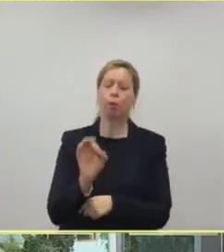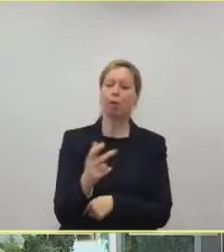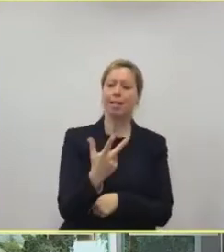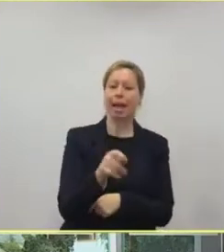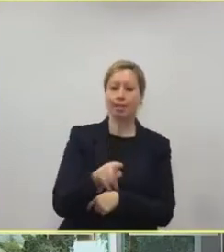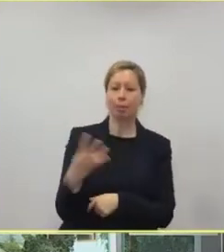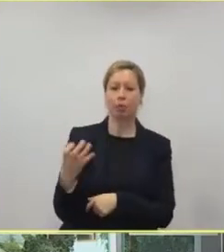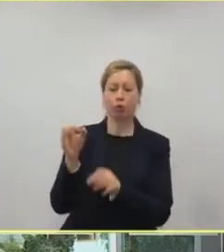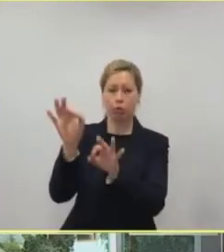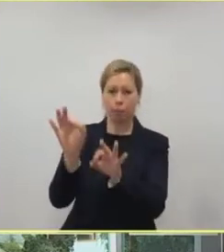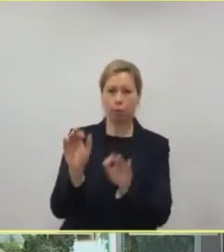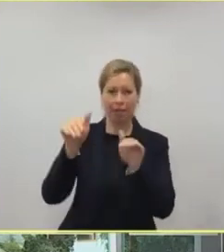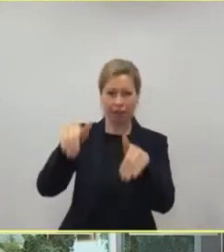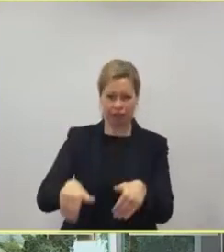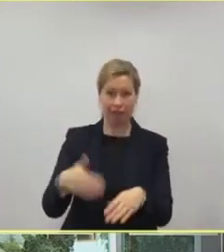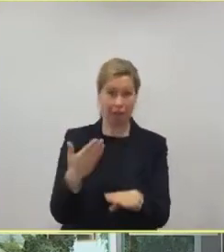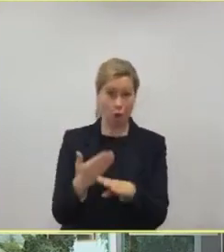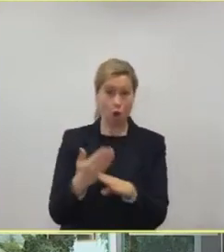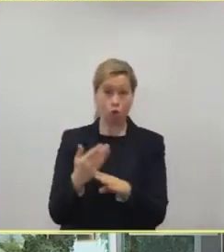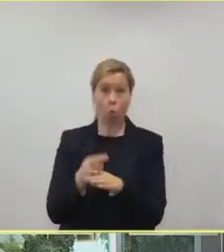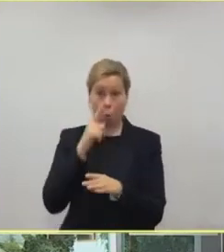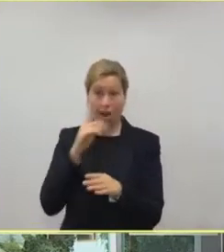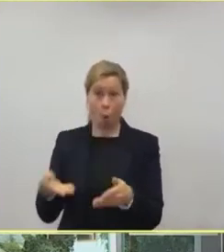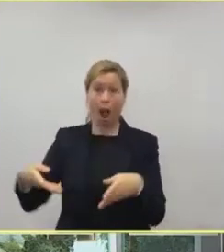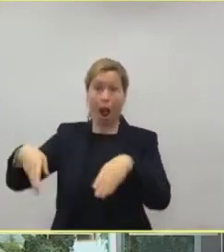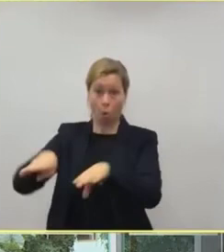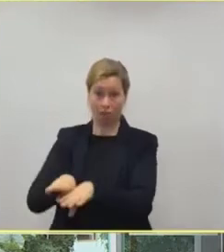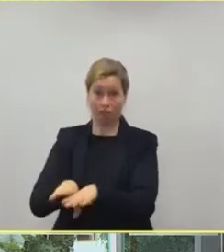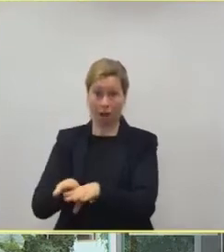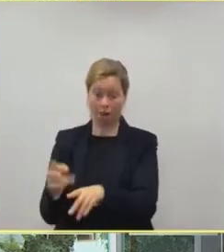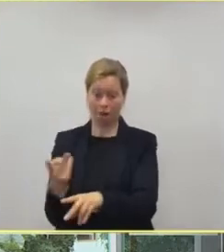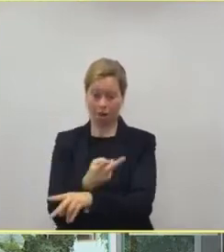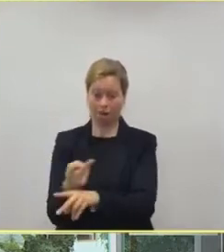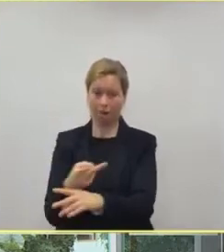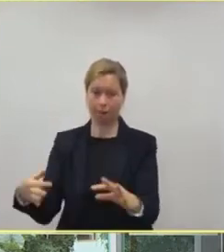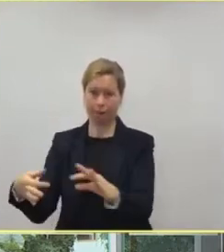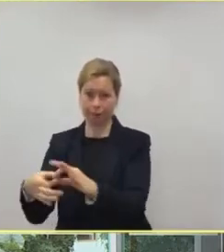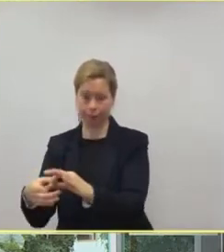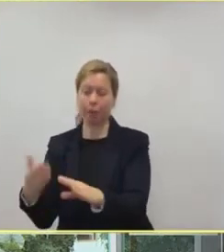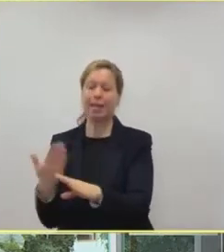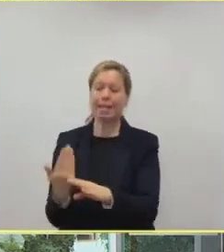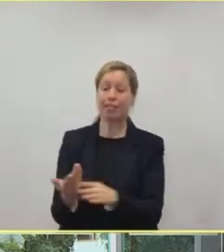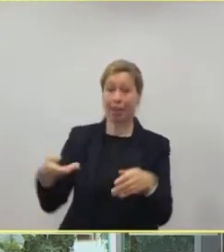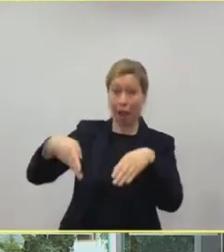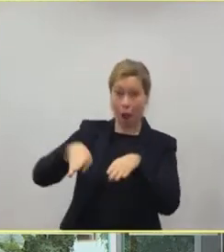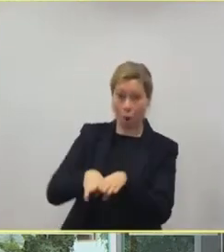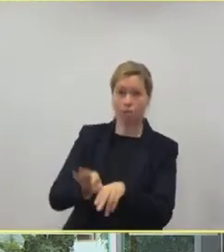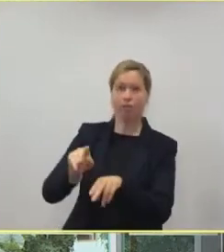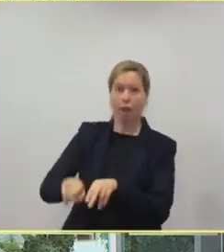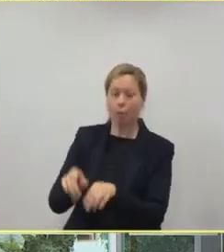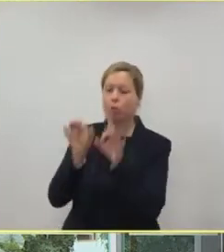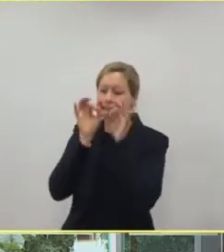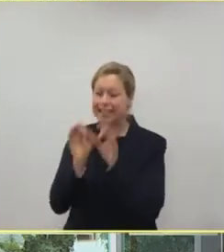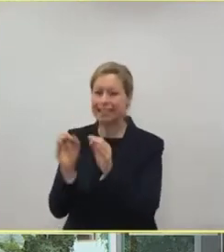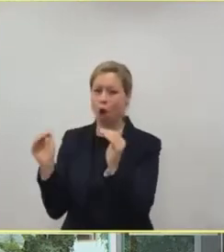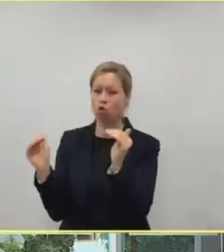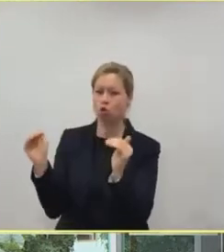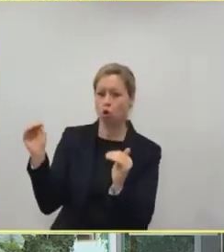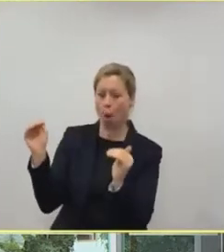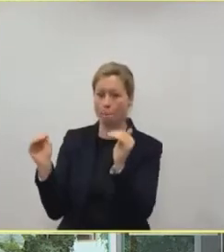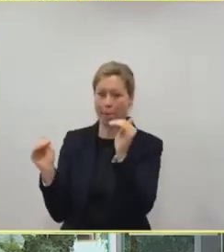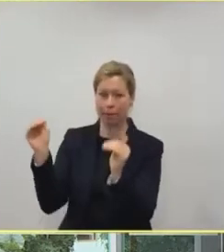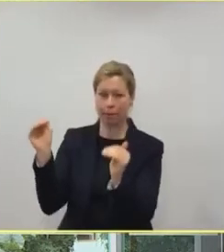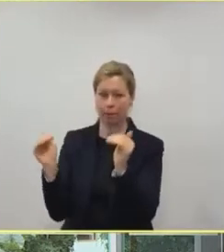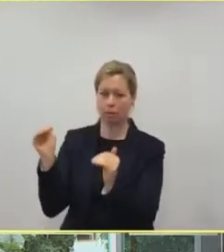zum Teil eklatante Ausfälle. Und man hat dann dafür Sorge getragen, dass diese Ausfälle kompensiert wurden auf den mittleren Schnitt des vergangenen Jahres. Und da